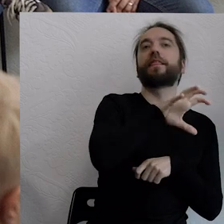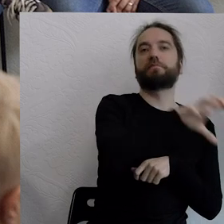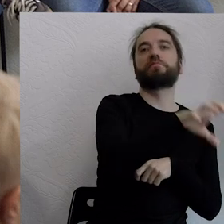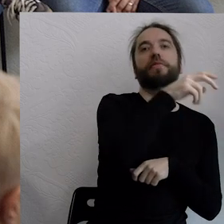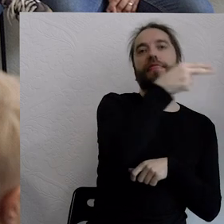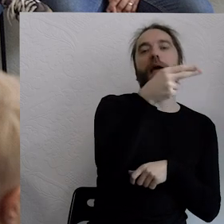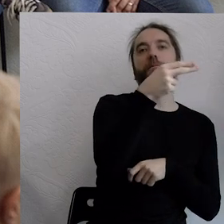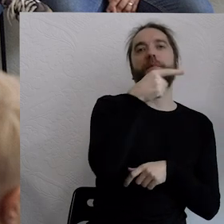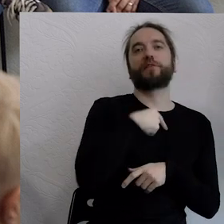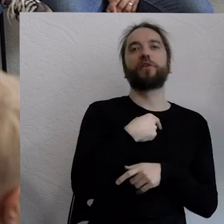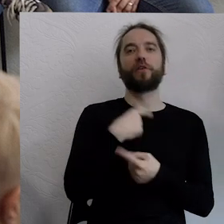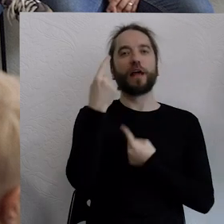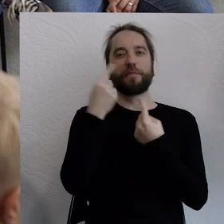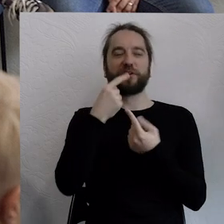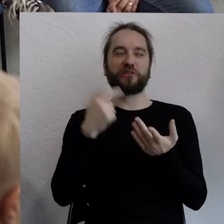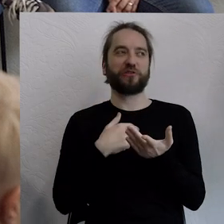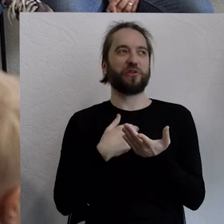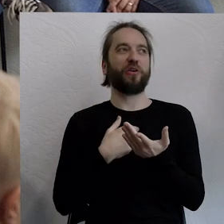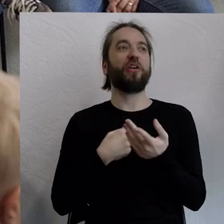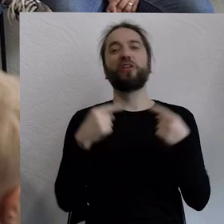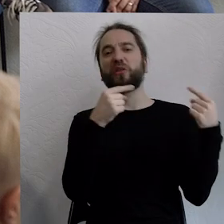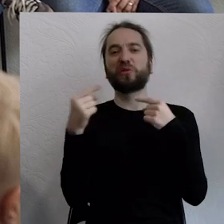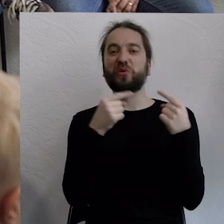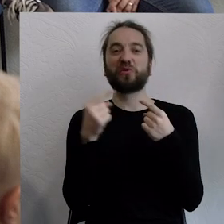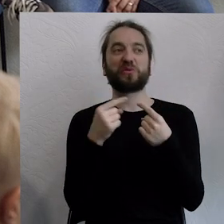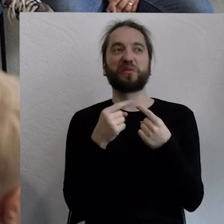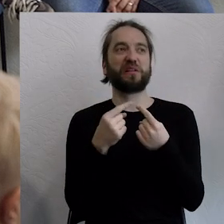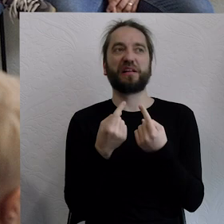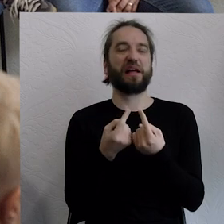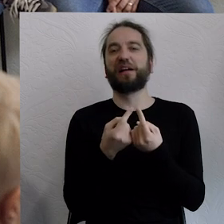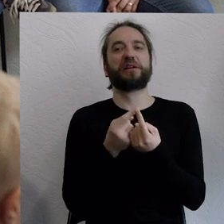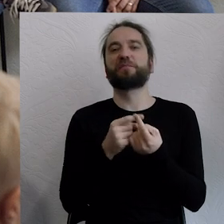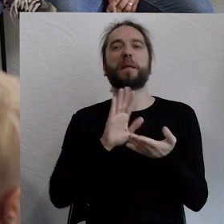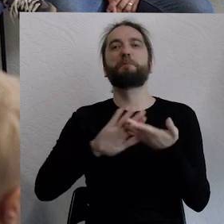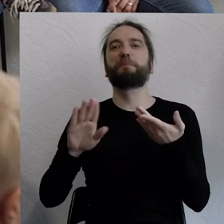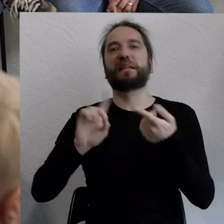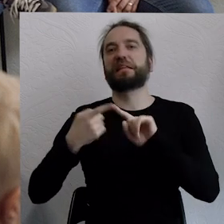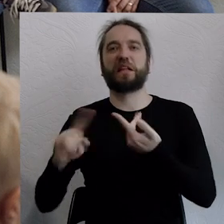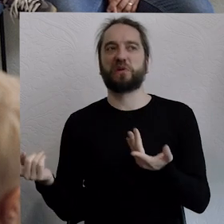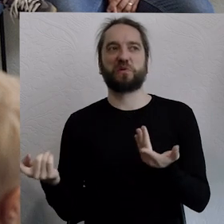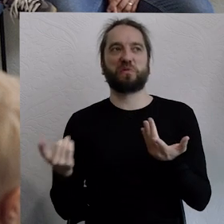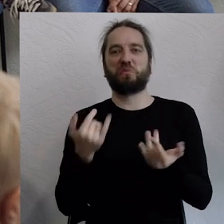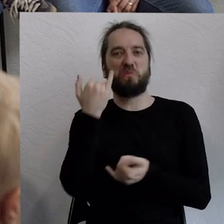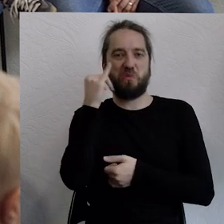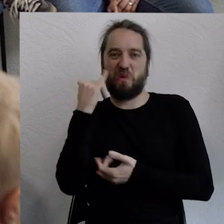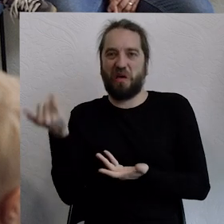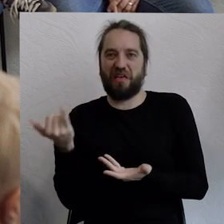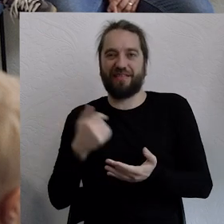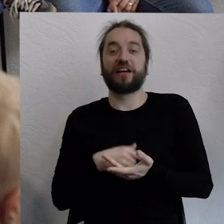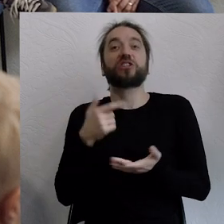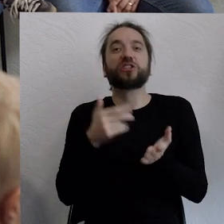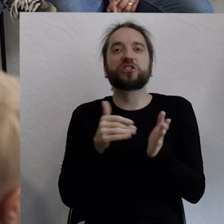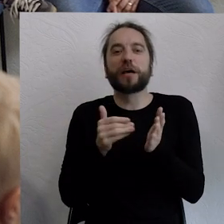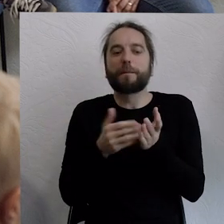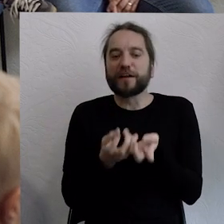straszną obawę, że to jest absolutnie pusty dyskurs, że to jest kwestia tego, żeby robić atmosferę, a zmiany, które są realnie,